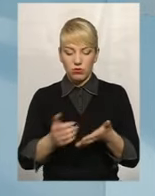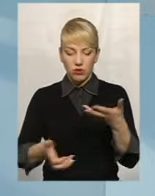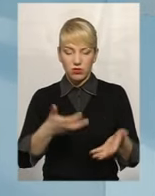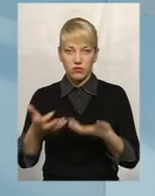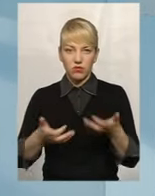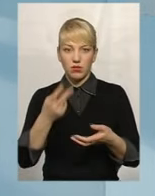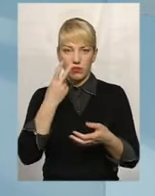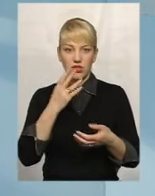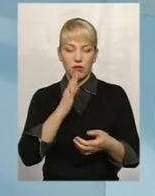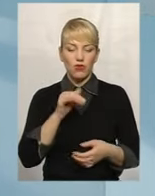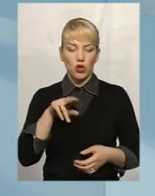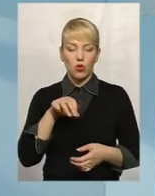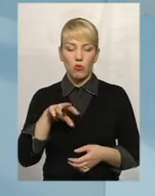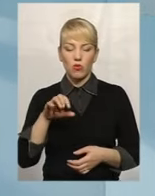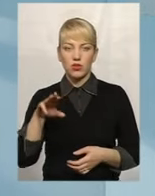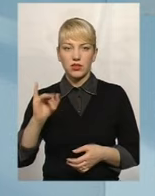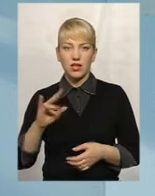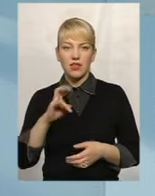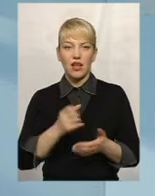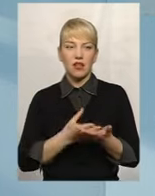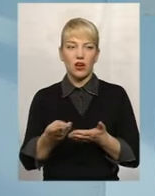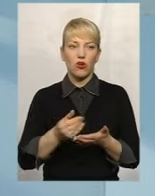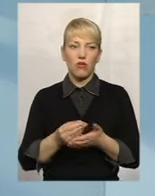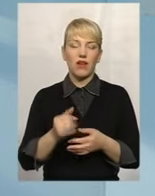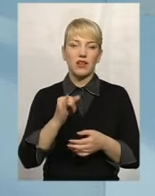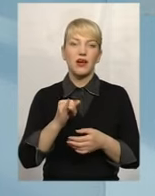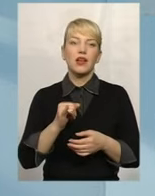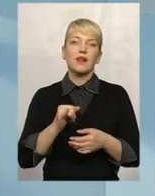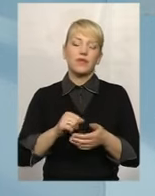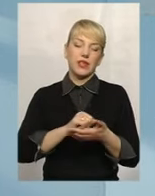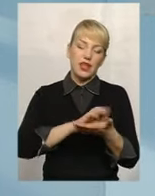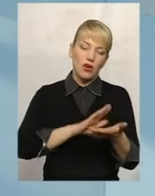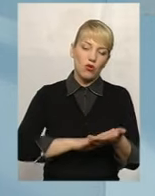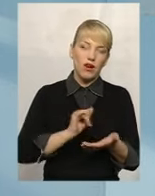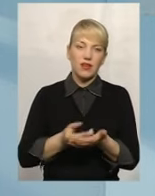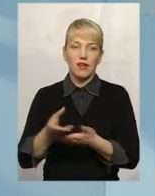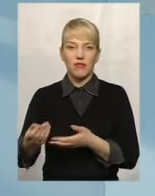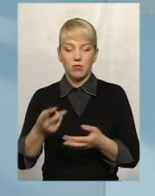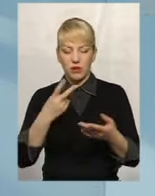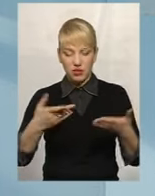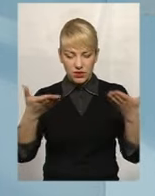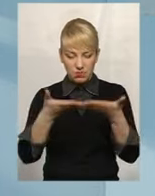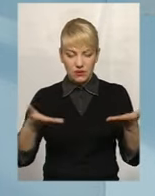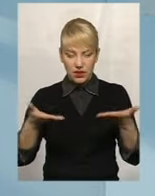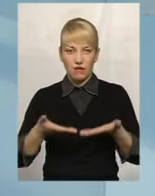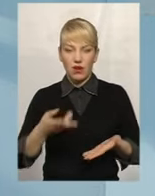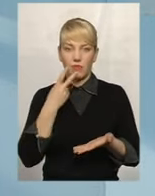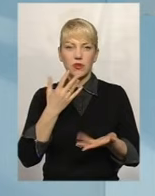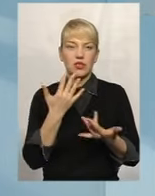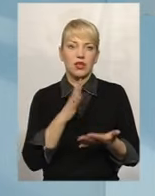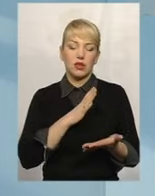ми бачимо відомості на нарахування заробітної плати, а також відомості на виплату заробітної плати. якщо ми їх співставляємо, скільки було